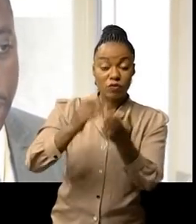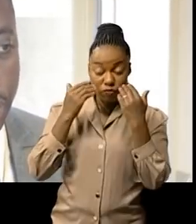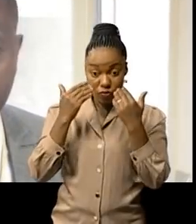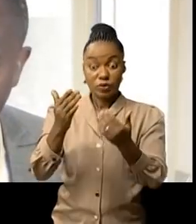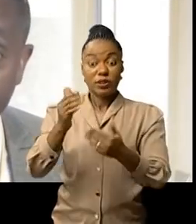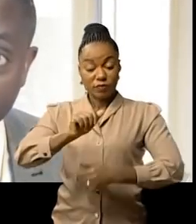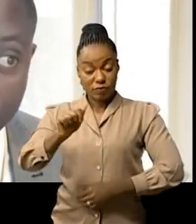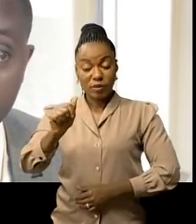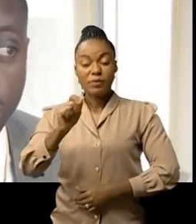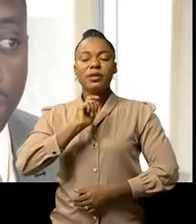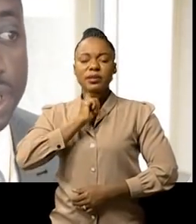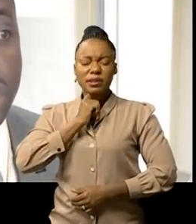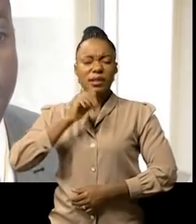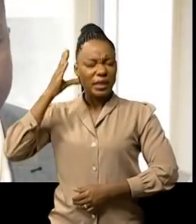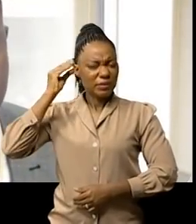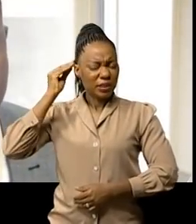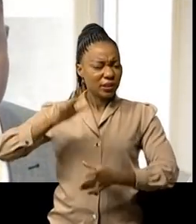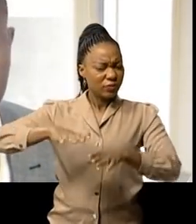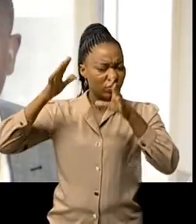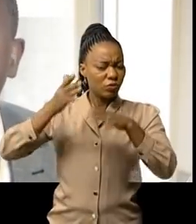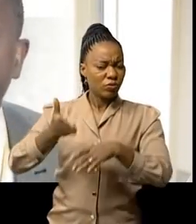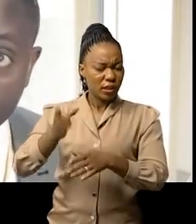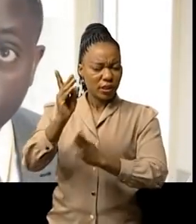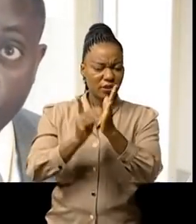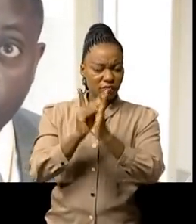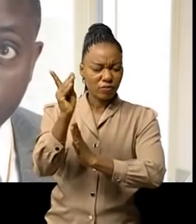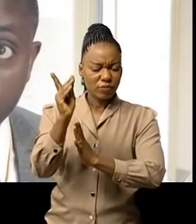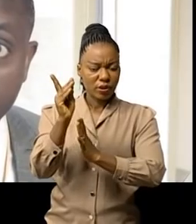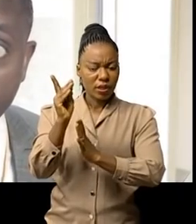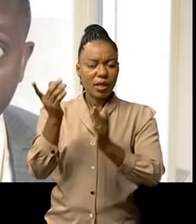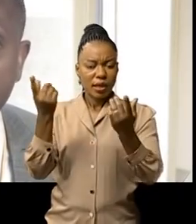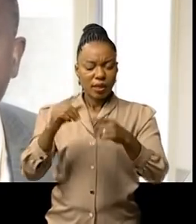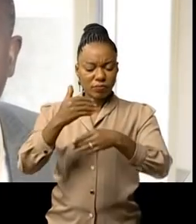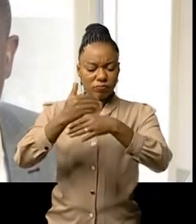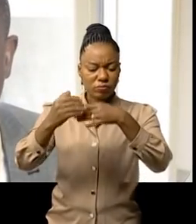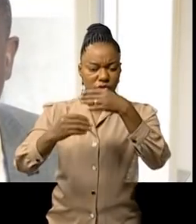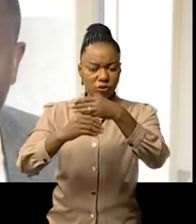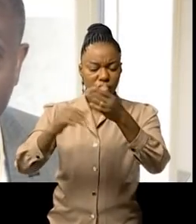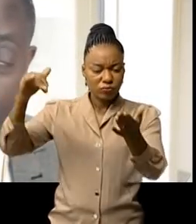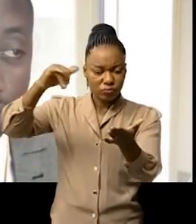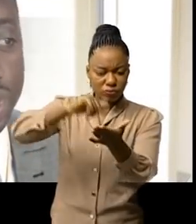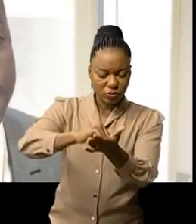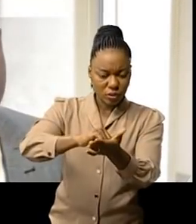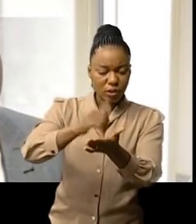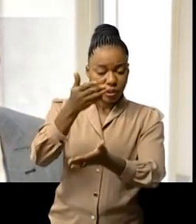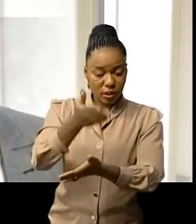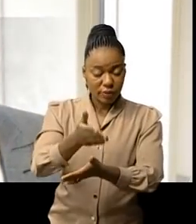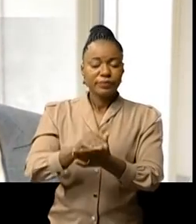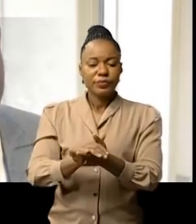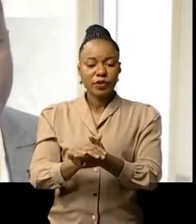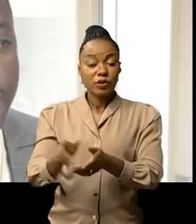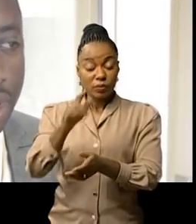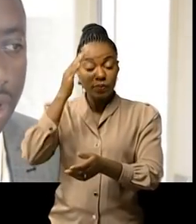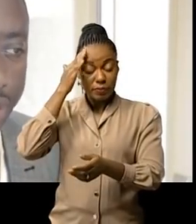en a l'expérience. Déjà en Afrique, il développe des constructions d'aéroports, Blaise, Diané et Bouguesera. Je